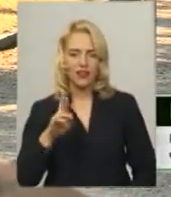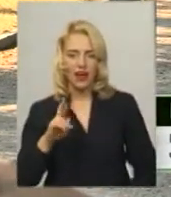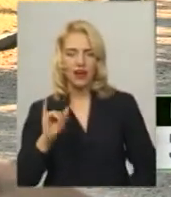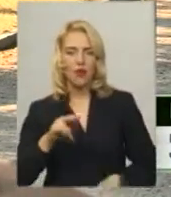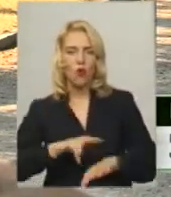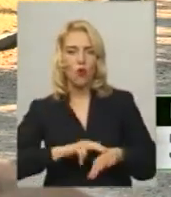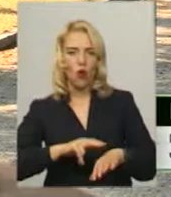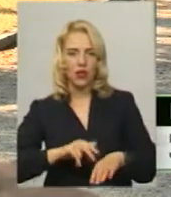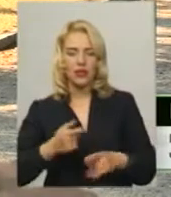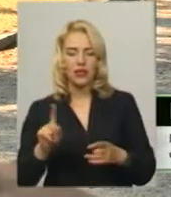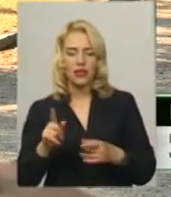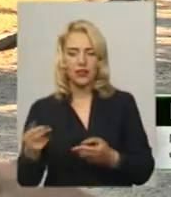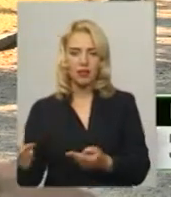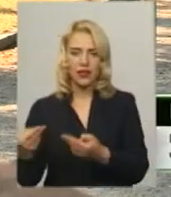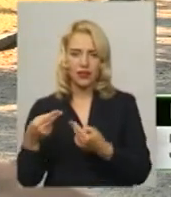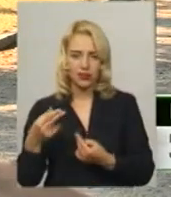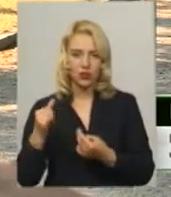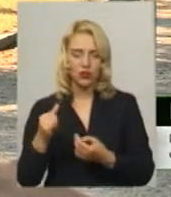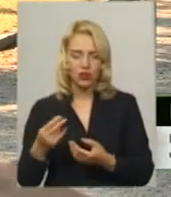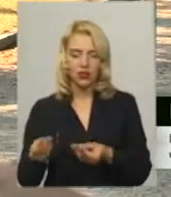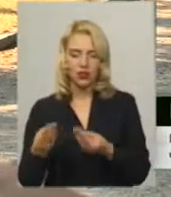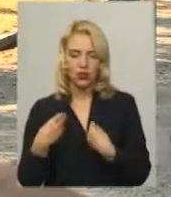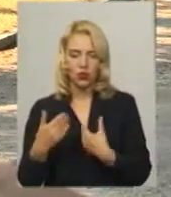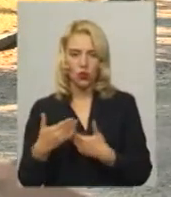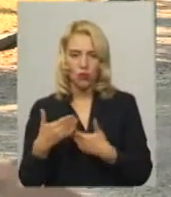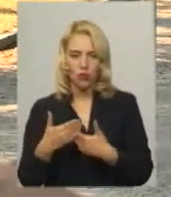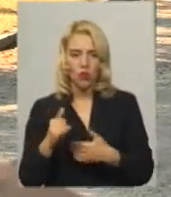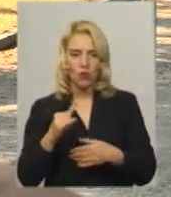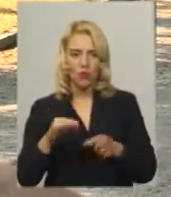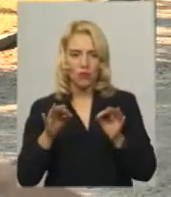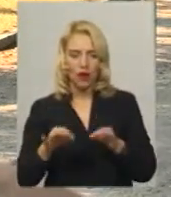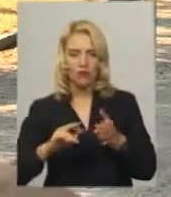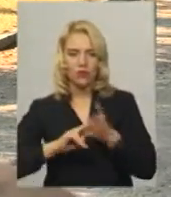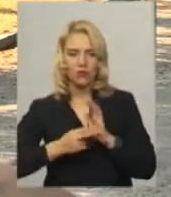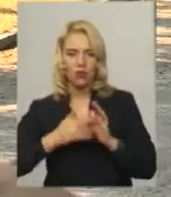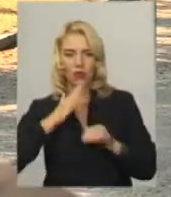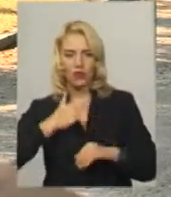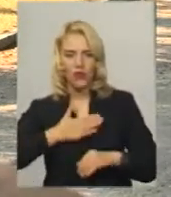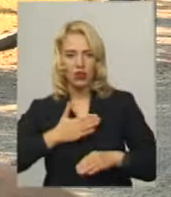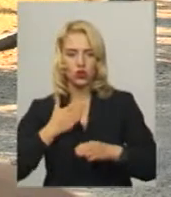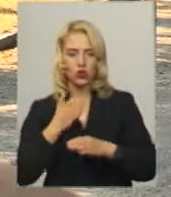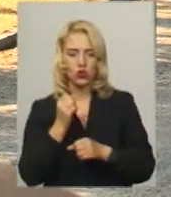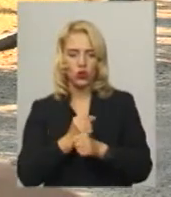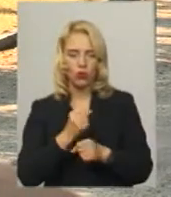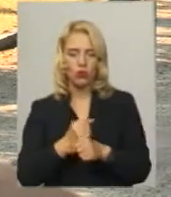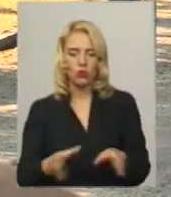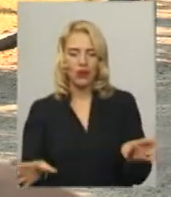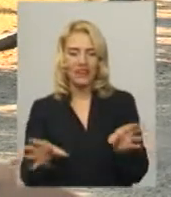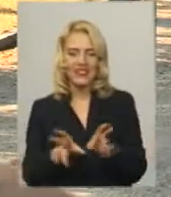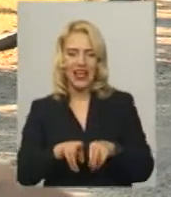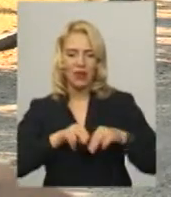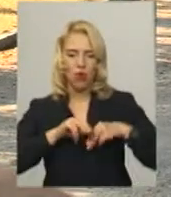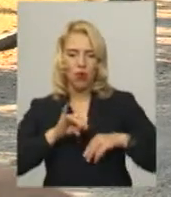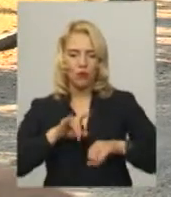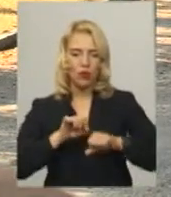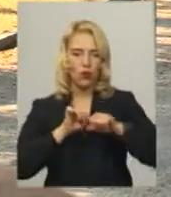окажуть допомогу. точніше, ми правильно сплануємо нашу роботу при взаємодії, при охороні і обороні